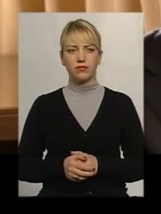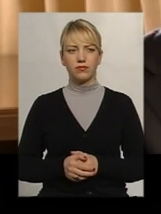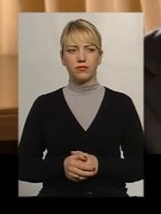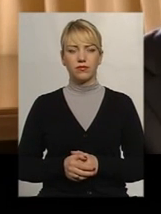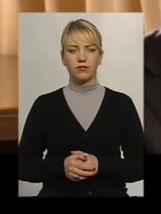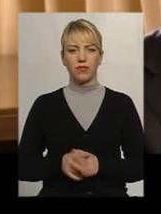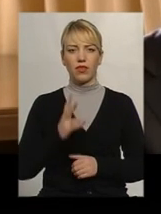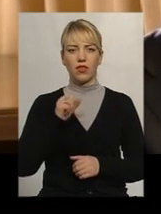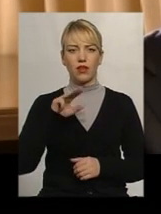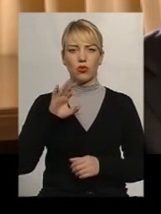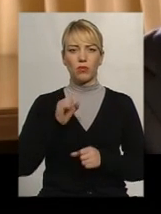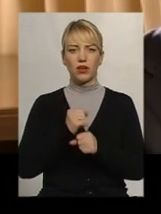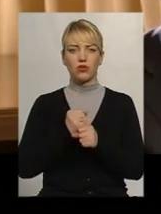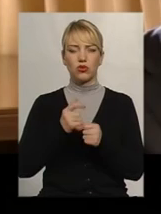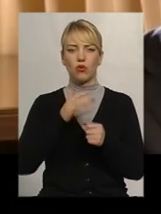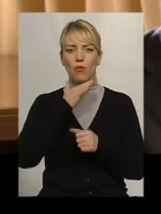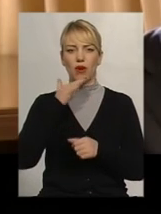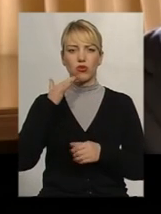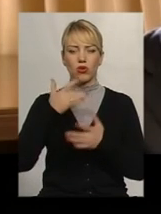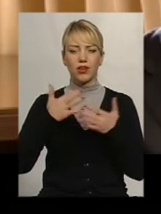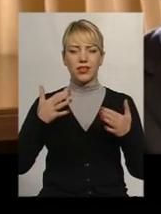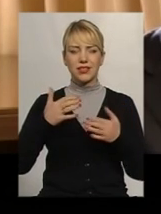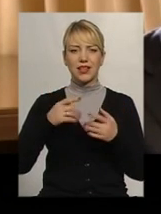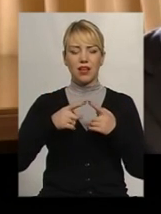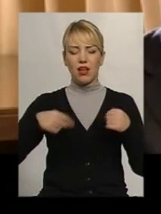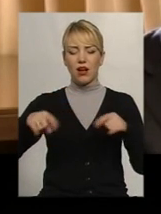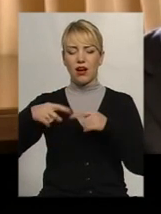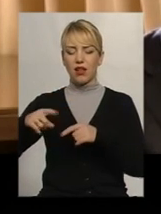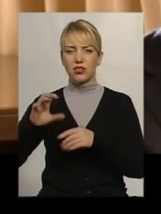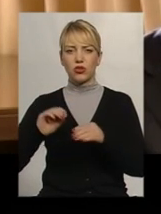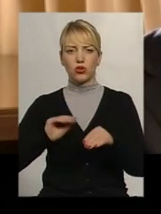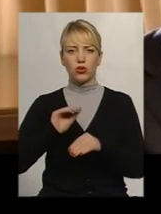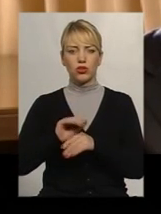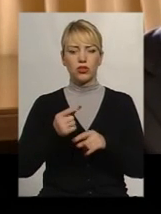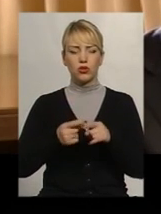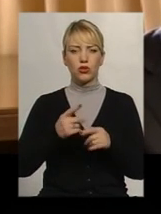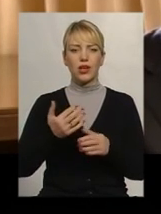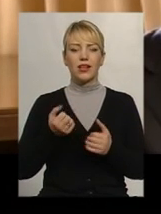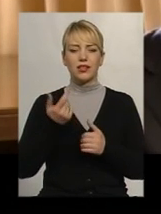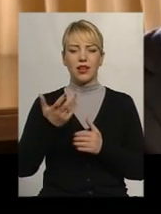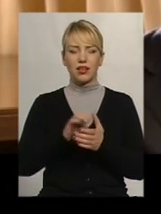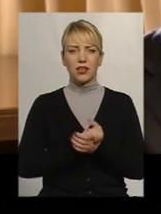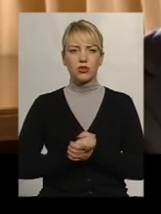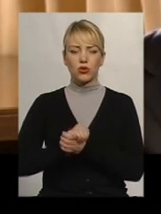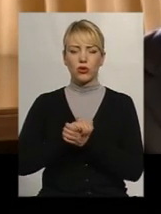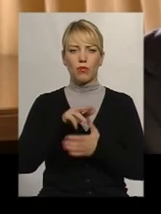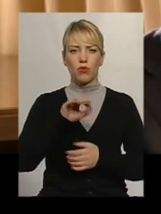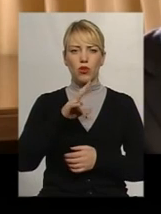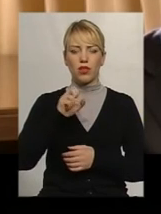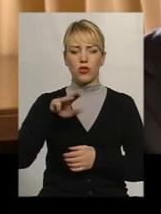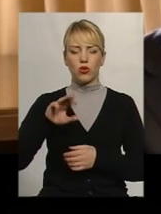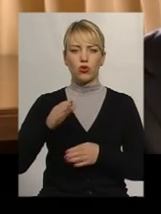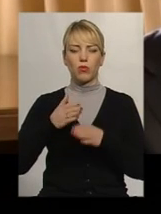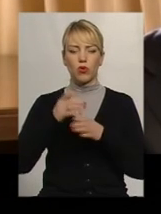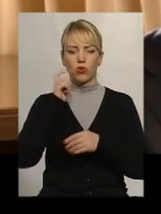НАТО працює у багатьох різних галузях. Але на додачу до цього декілька союзників по НАТО допомагають Україні тренуваннями,